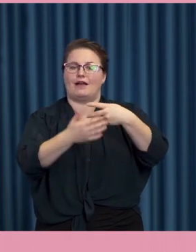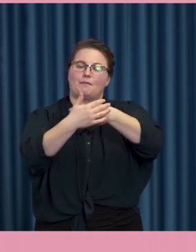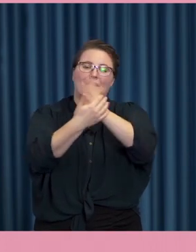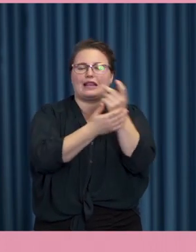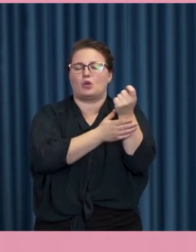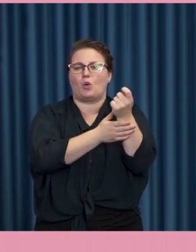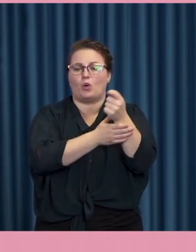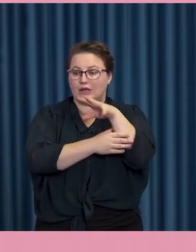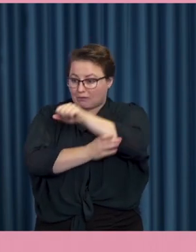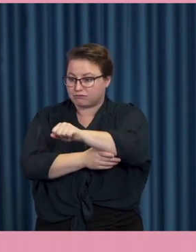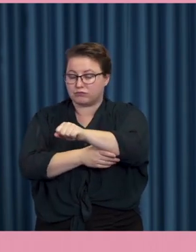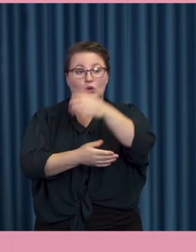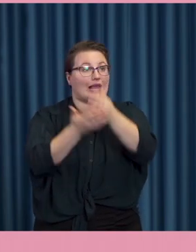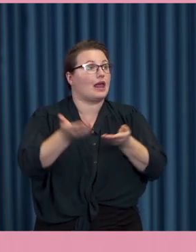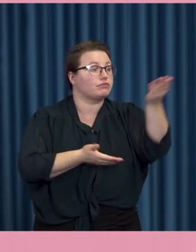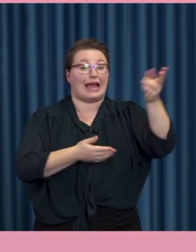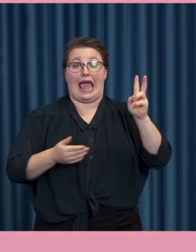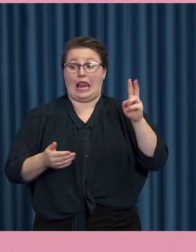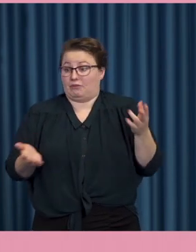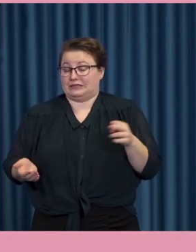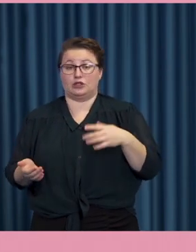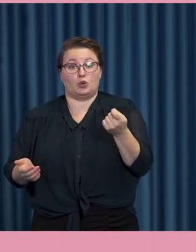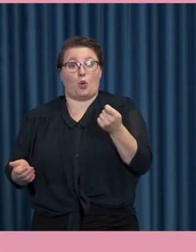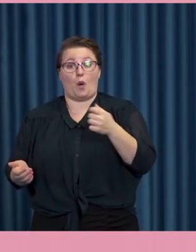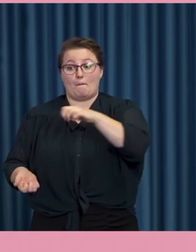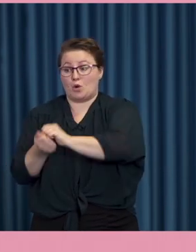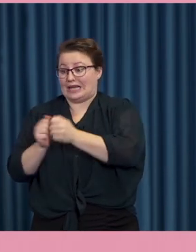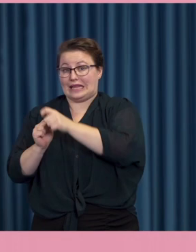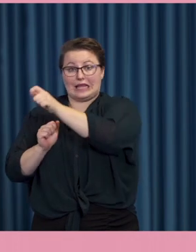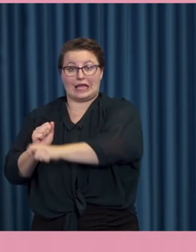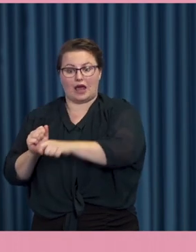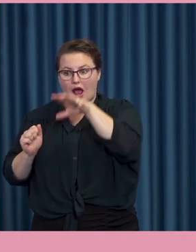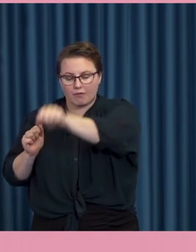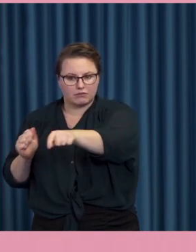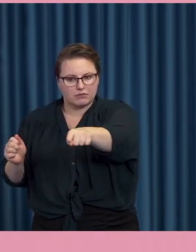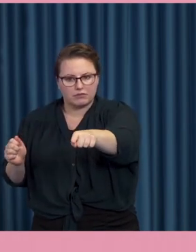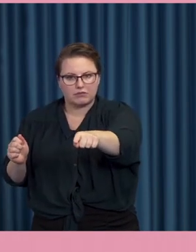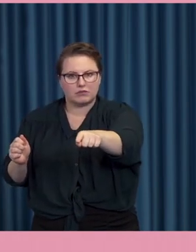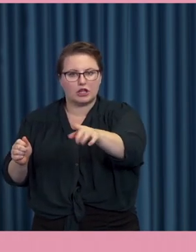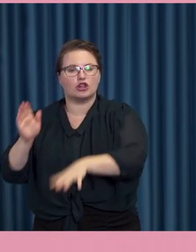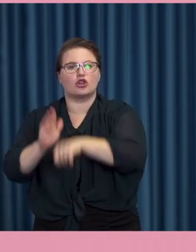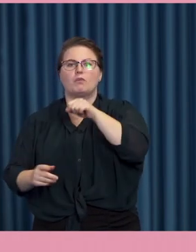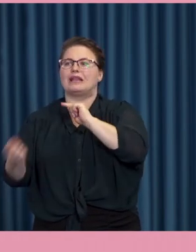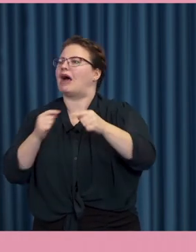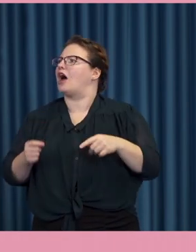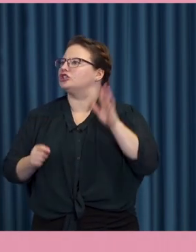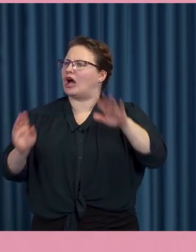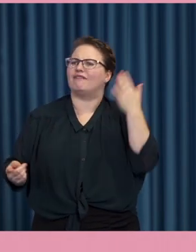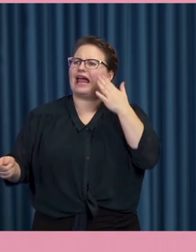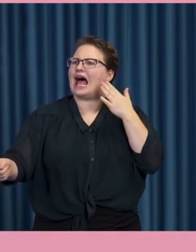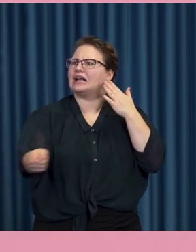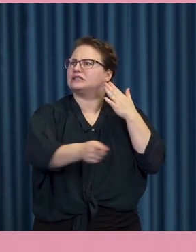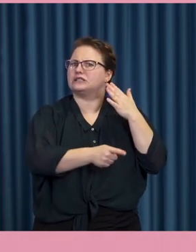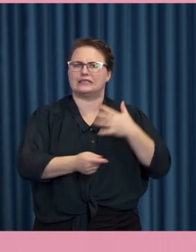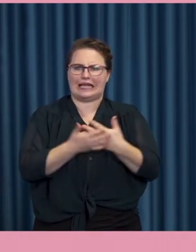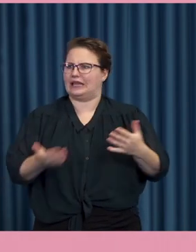säg att en politiker läser här och tar upp det i debatten och säger, jag har läst det här, det här tycker inte jag är riktigt klokt. Då har vi varit med och